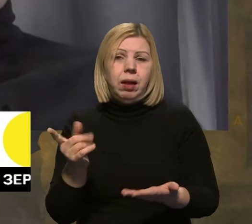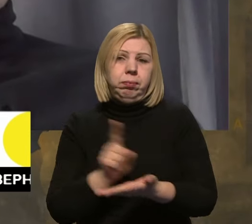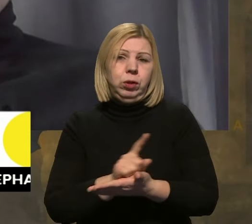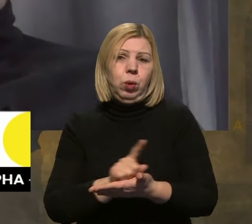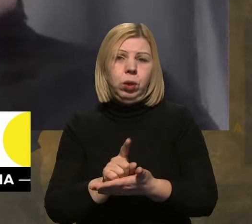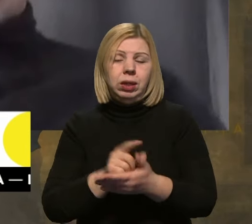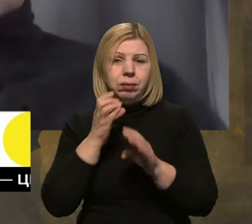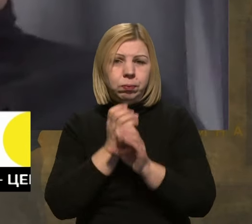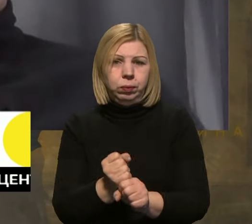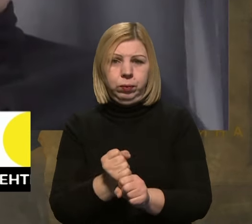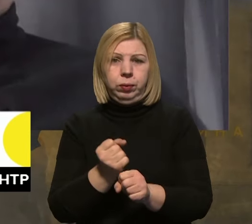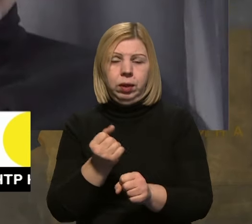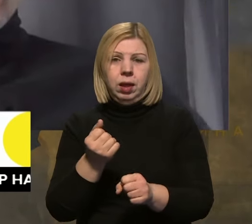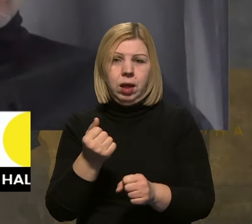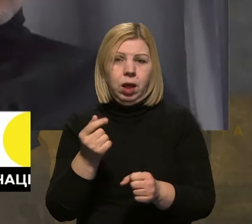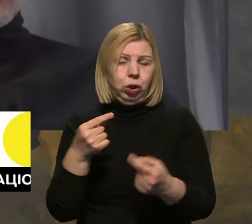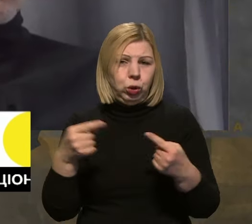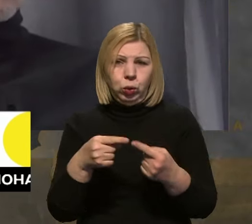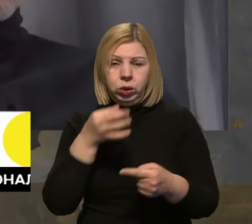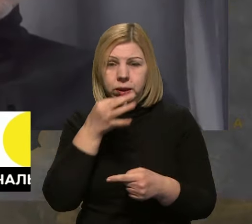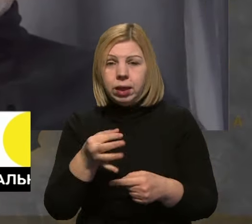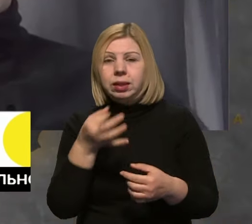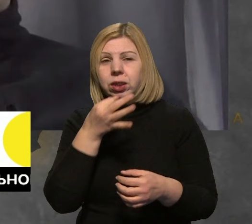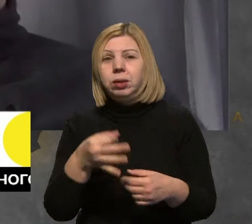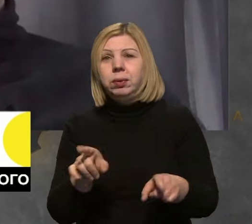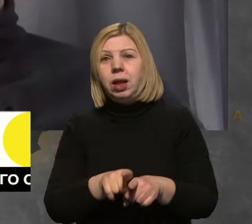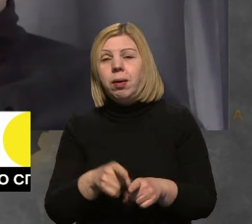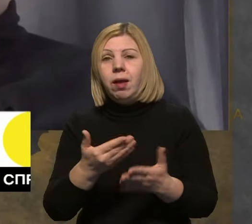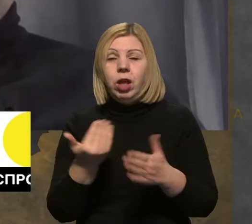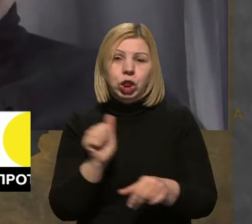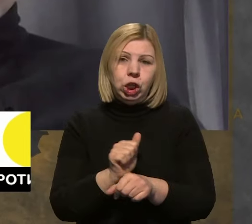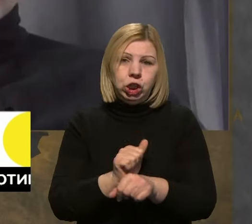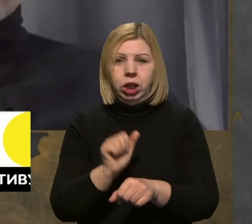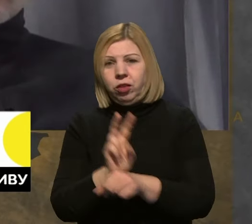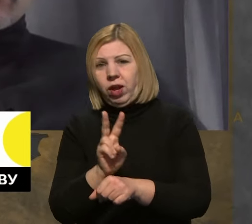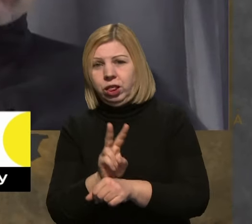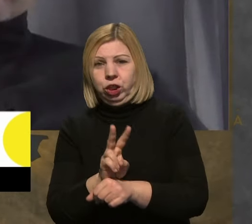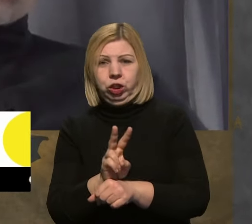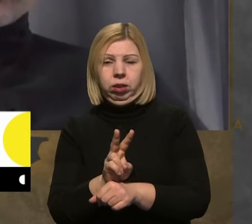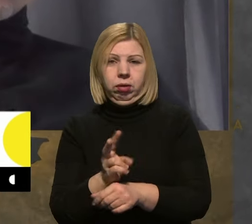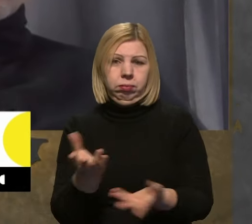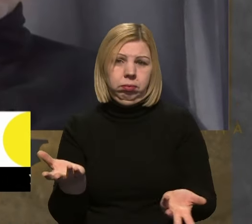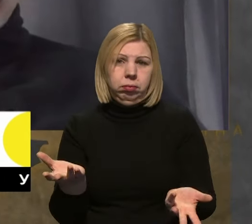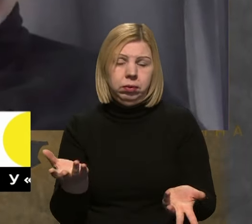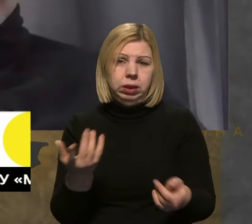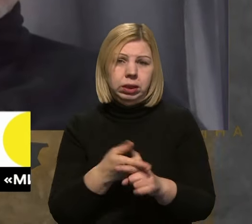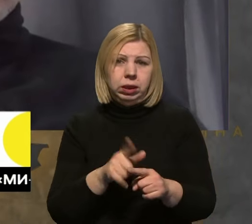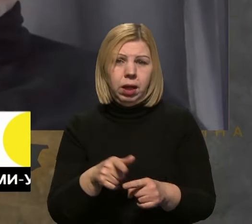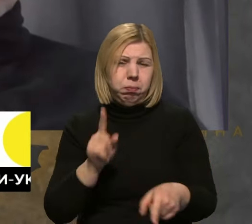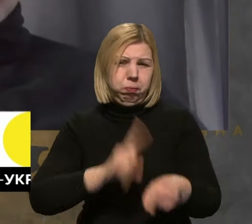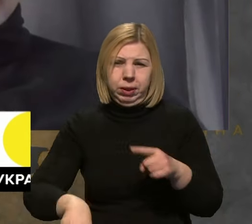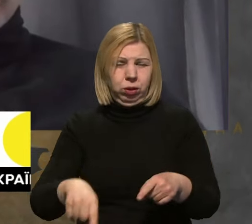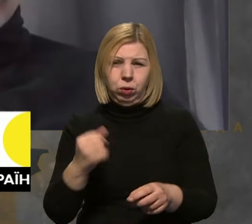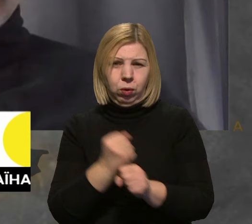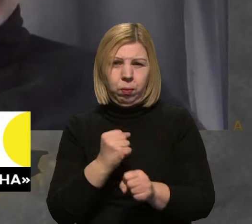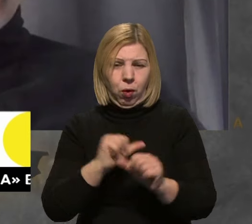лімітується, скорочується і становлюється досить чіткий. Скажімо так, це від тижня до двох тижнів, це досить швидкий трек,